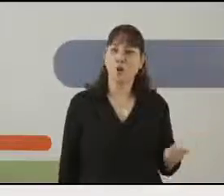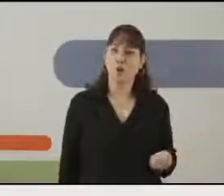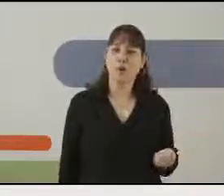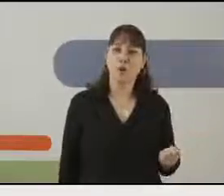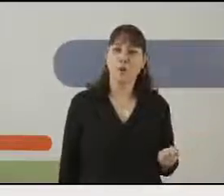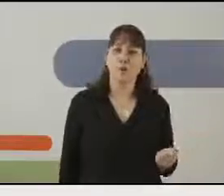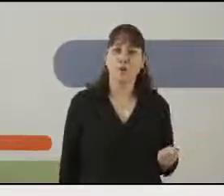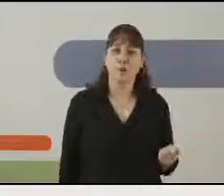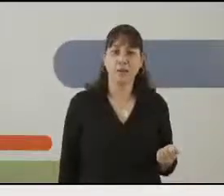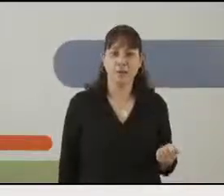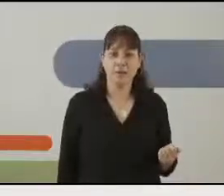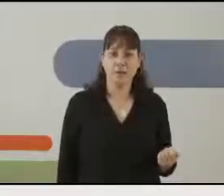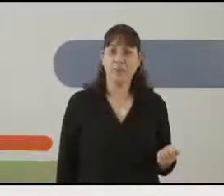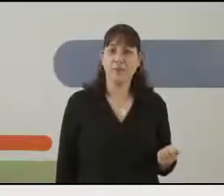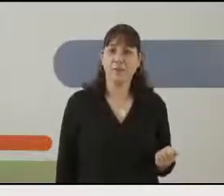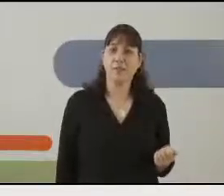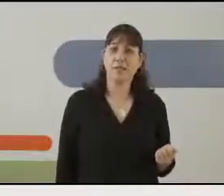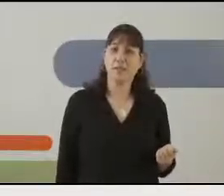אור הבוקר.